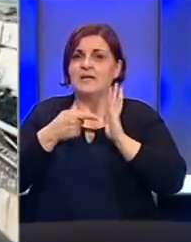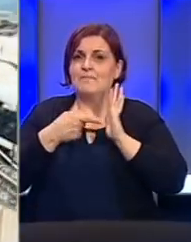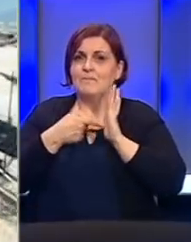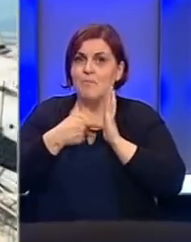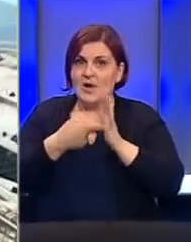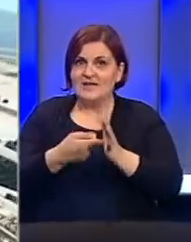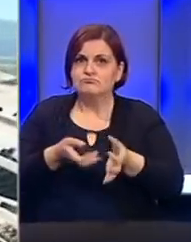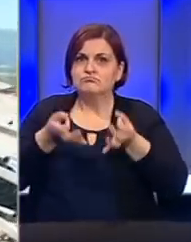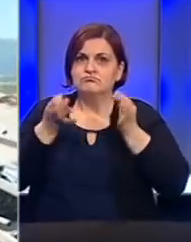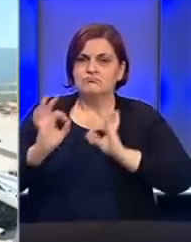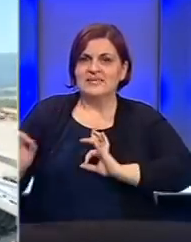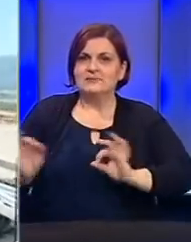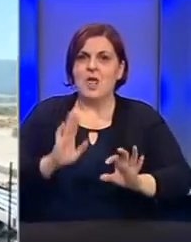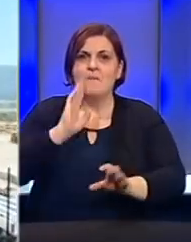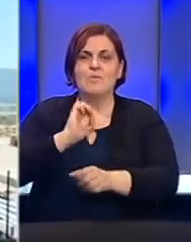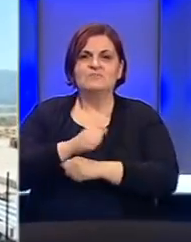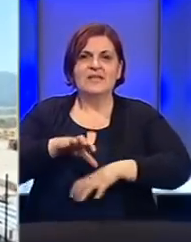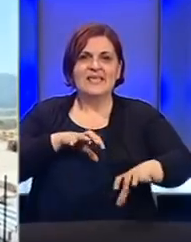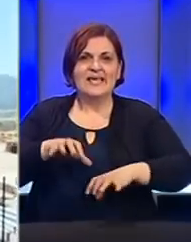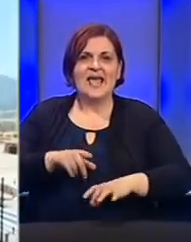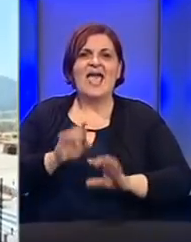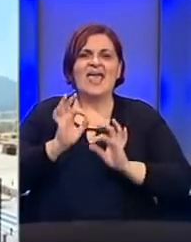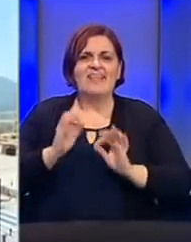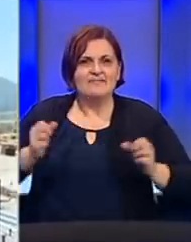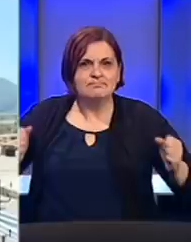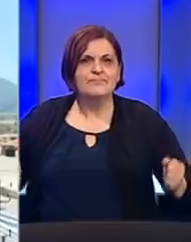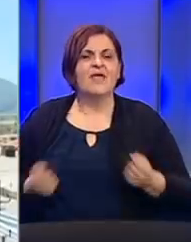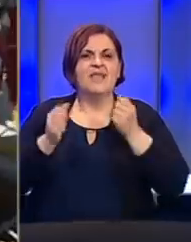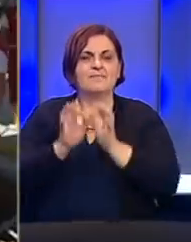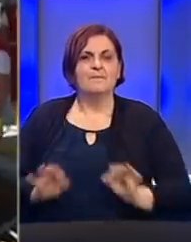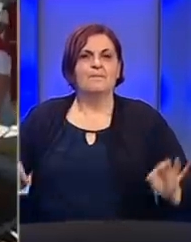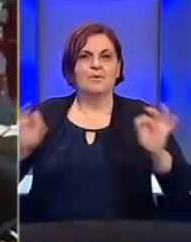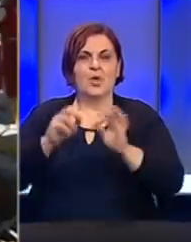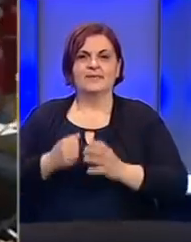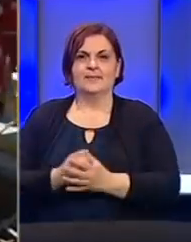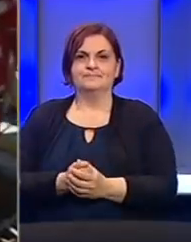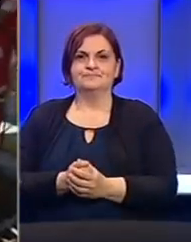građevina pokazatelj stručnosti i spremnosti BH radnika i za najzahtjevnije projekte.